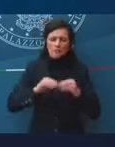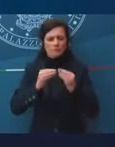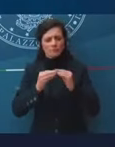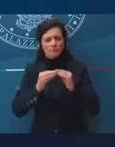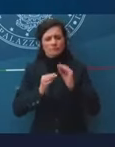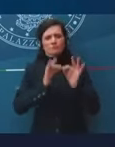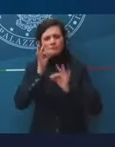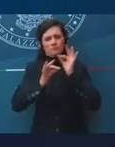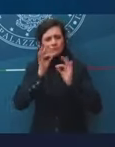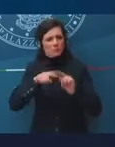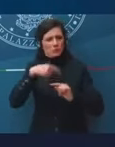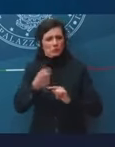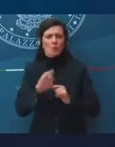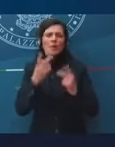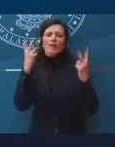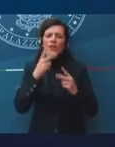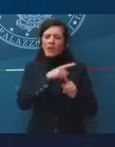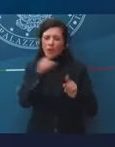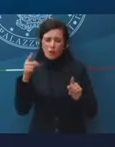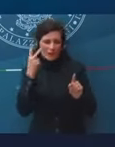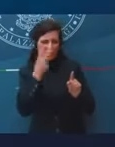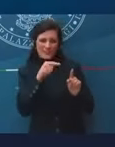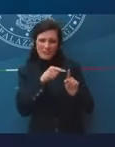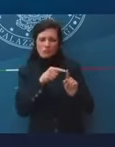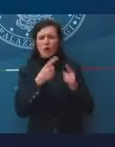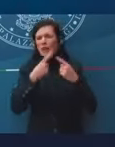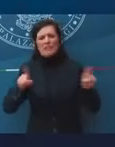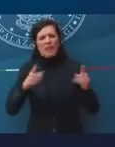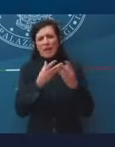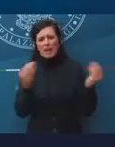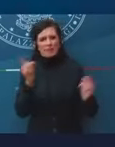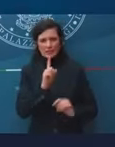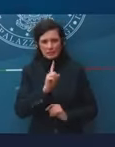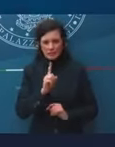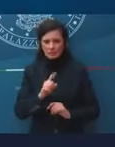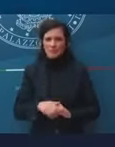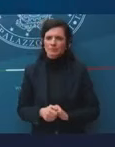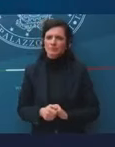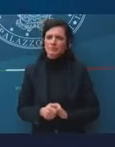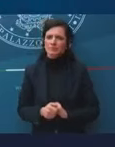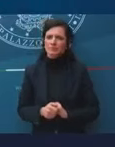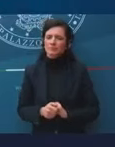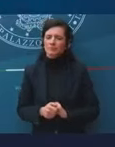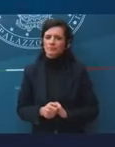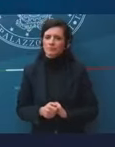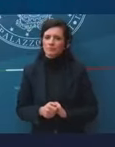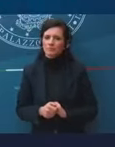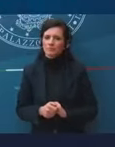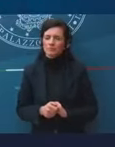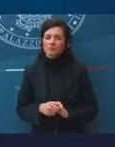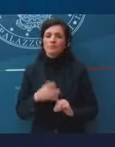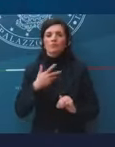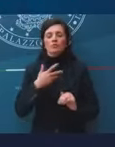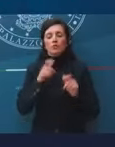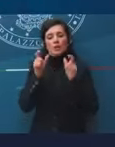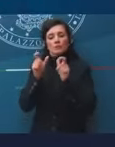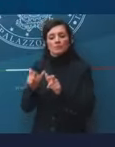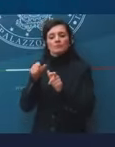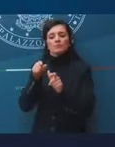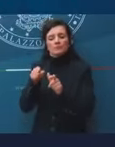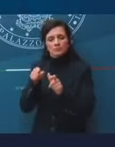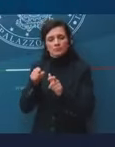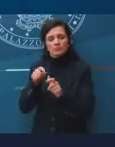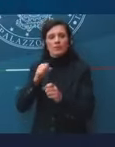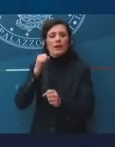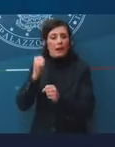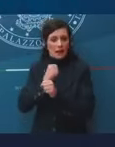sono molto diversi da quelli che avete visto. C'è poi una parte sul lavoro e